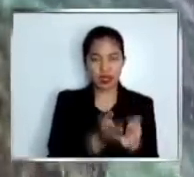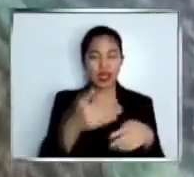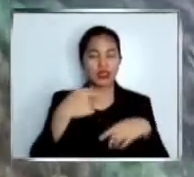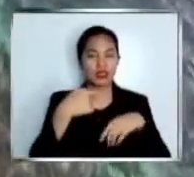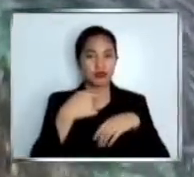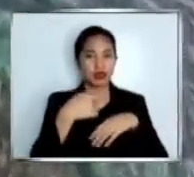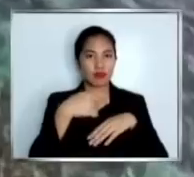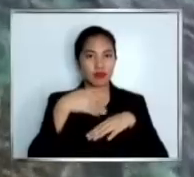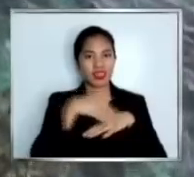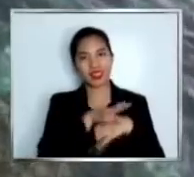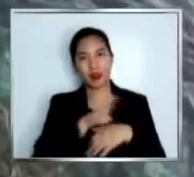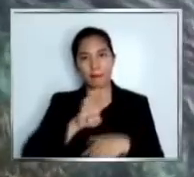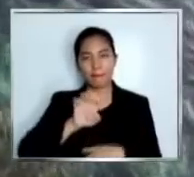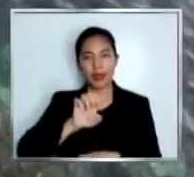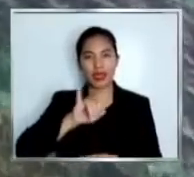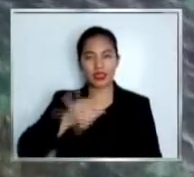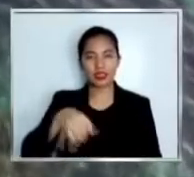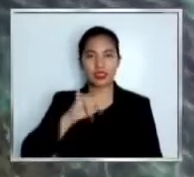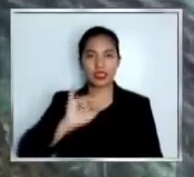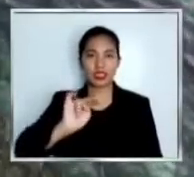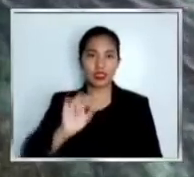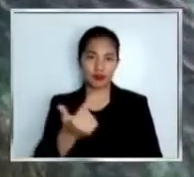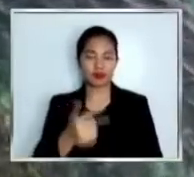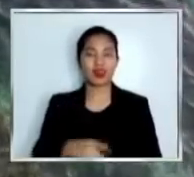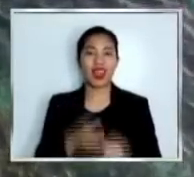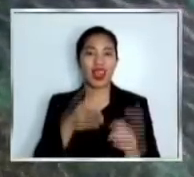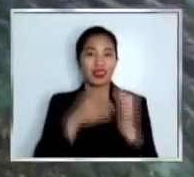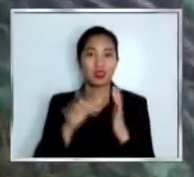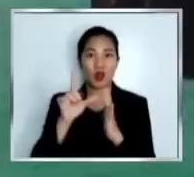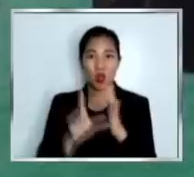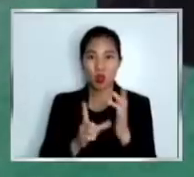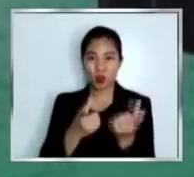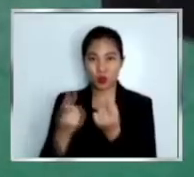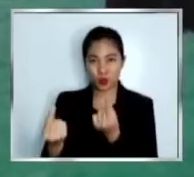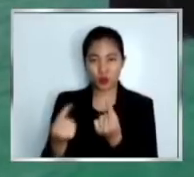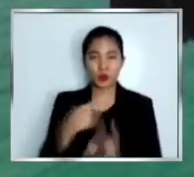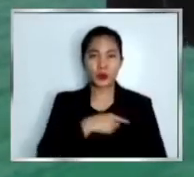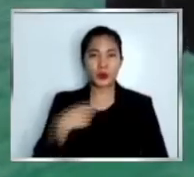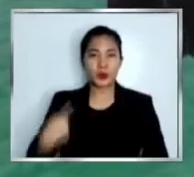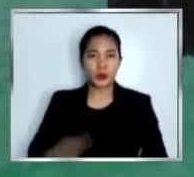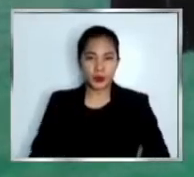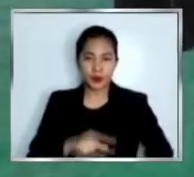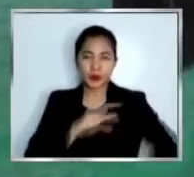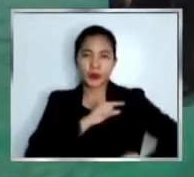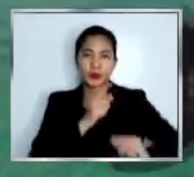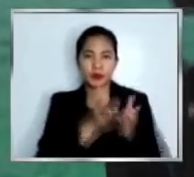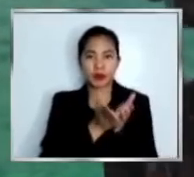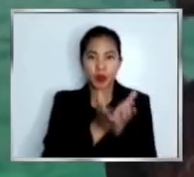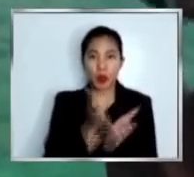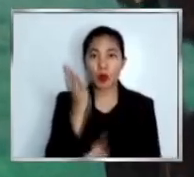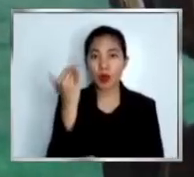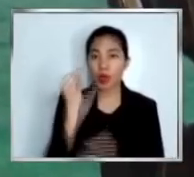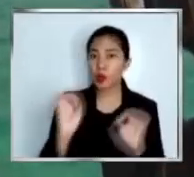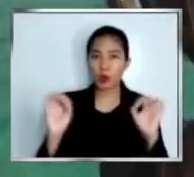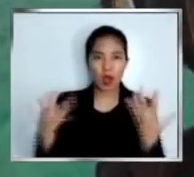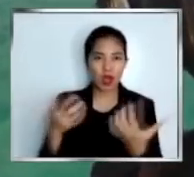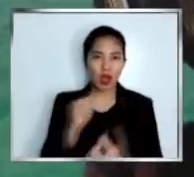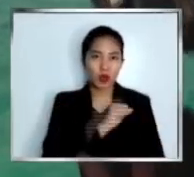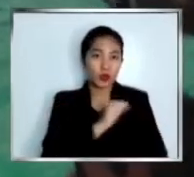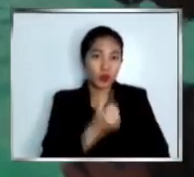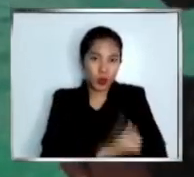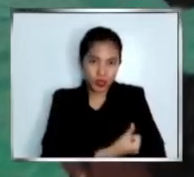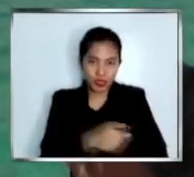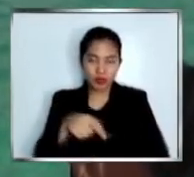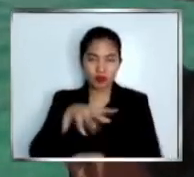iligal ang ginawa ng China Coast Guard dahil wala silang law enforcement rights sa loob at paligid ng Ayungin Shoal na bahagi ng Kalayaan Group of